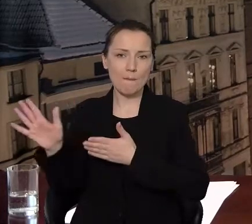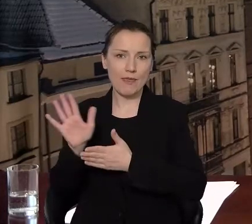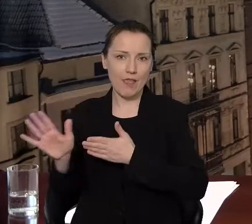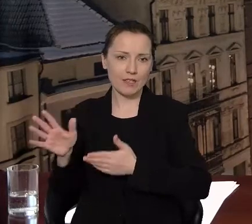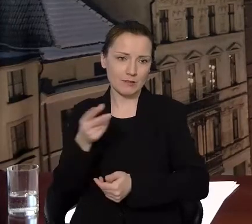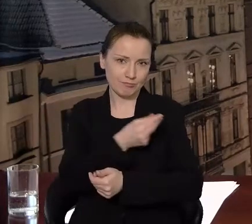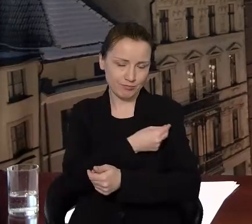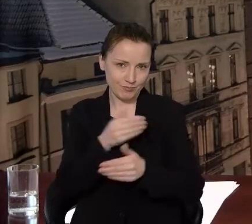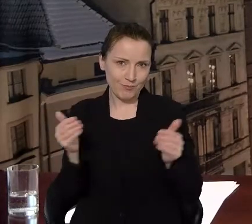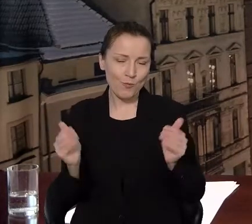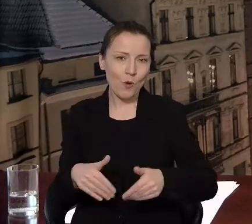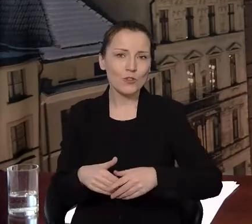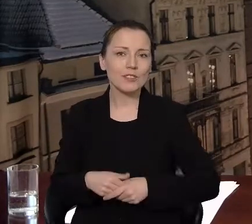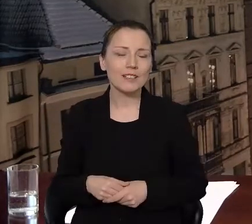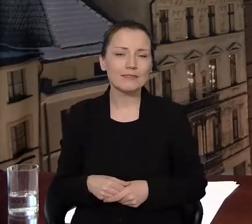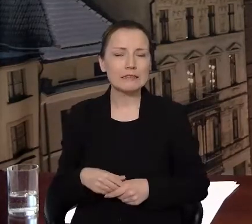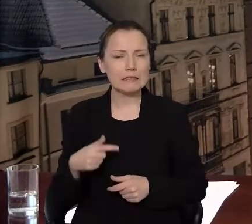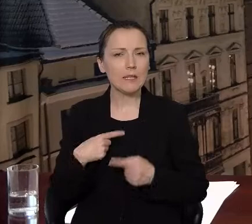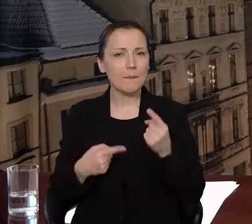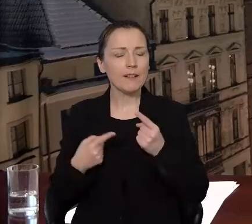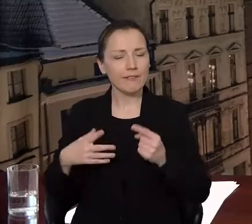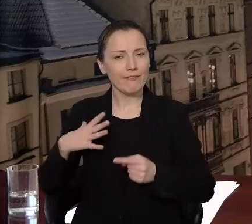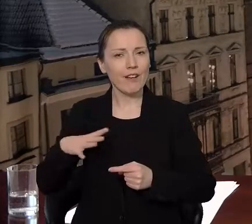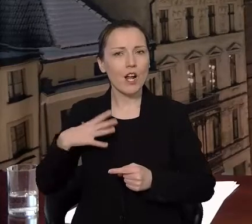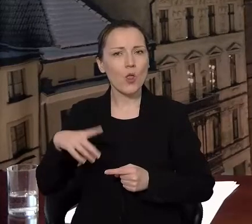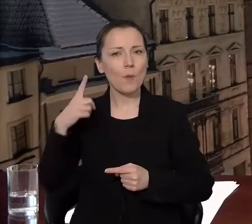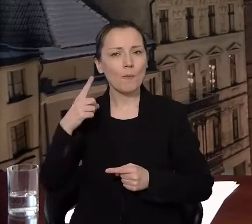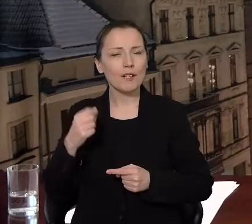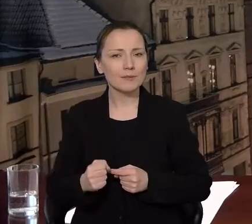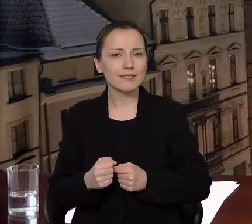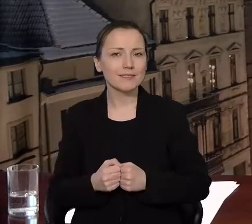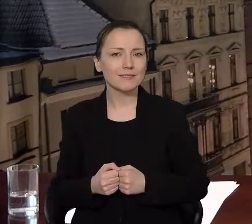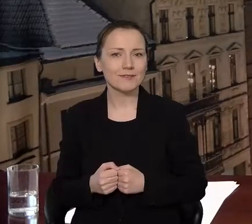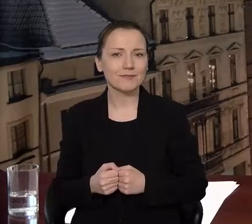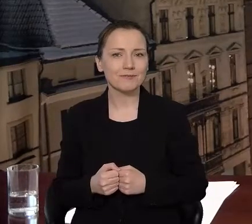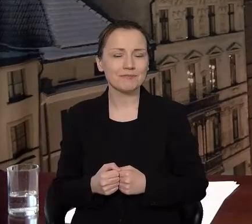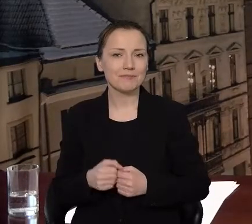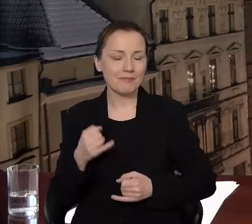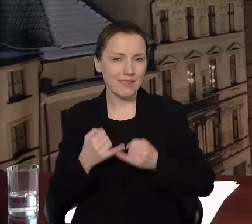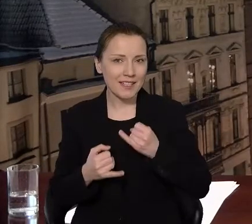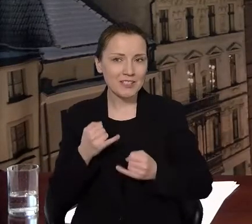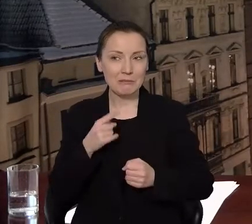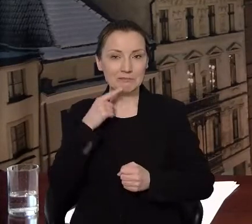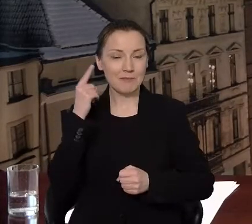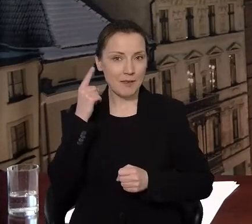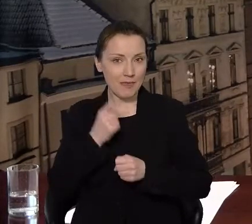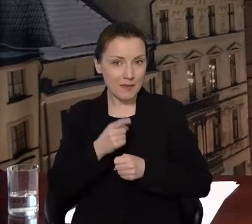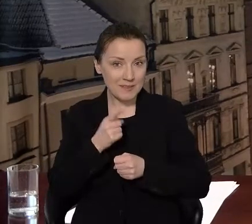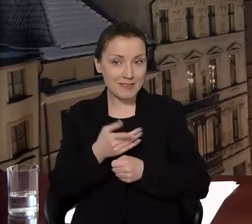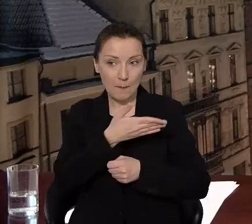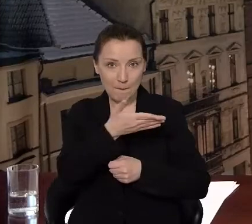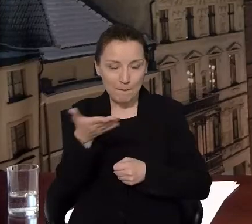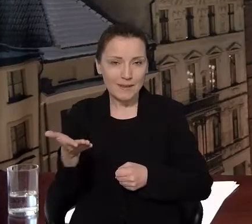i myślę, że warto o tym pamiętać, jeżeli będzie taka decyzja ze strony